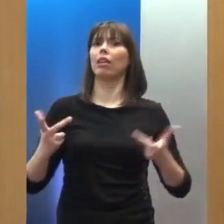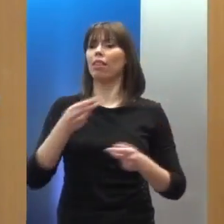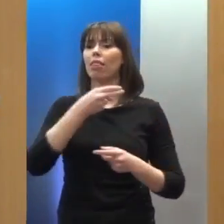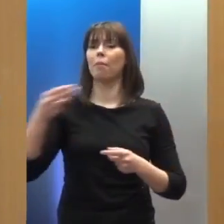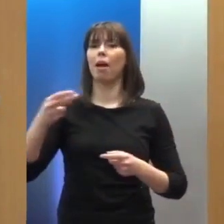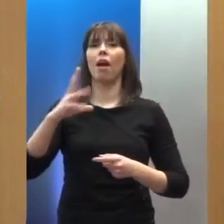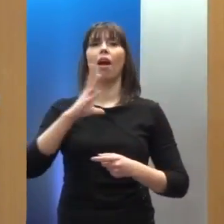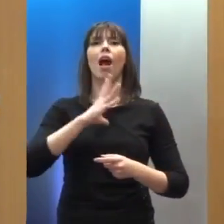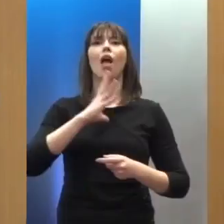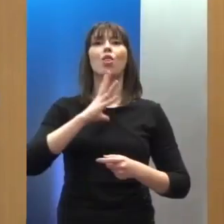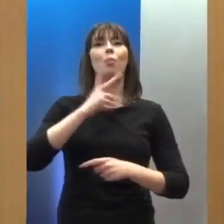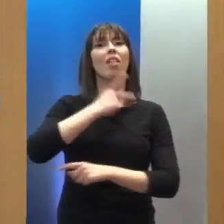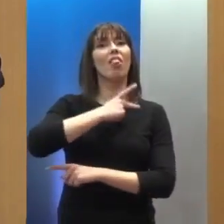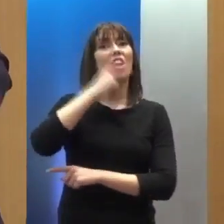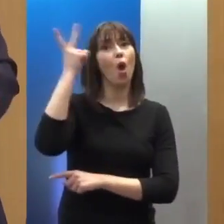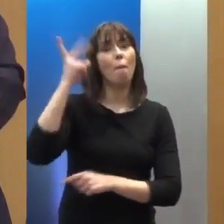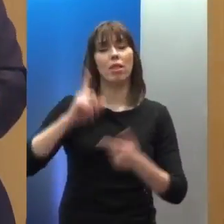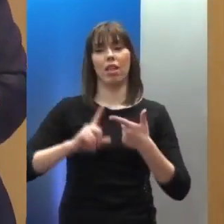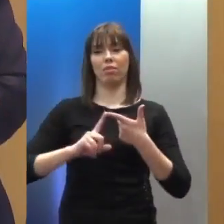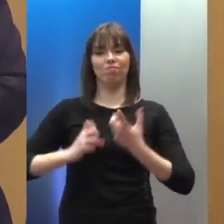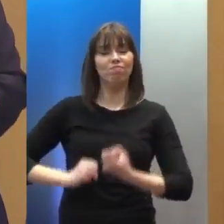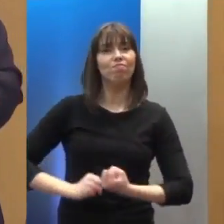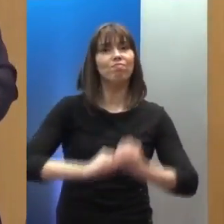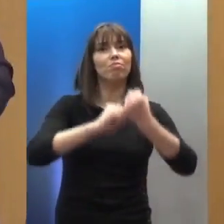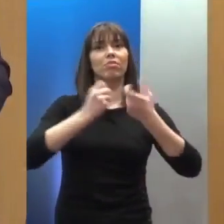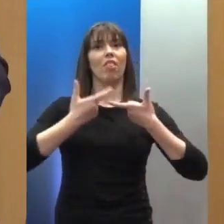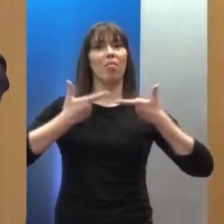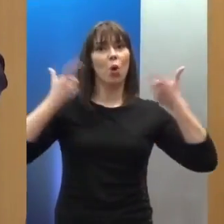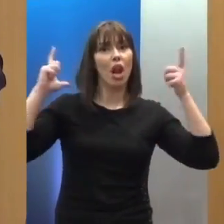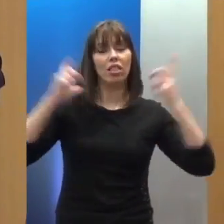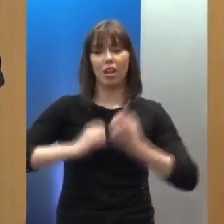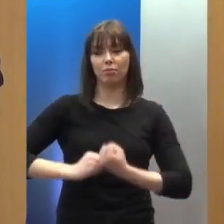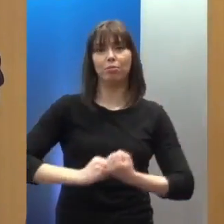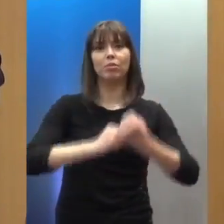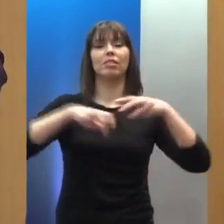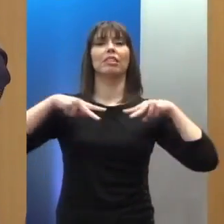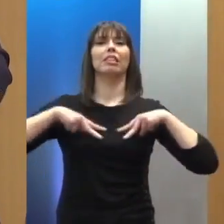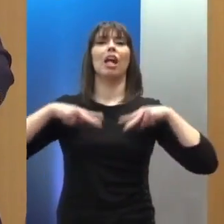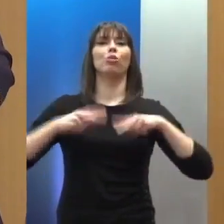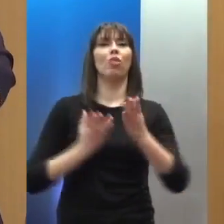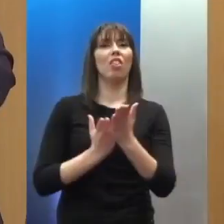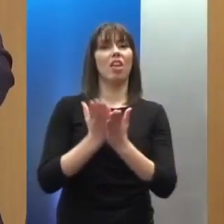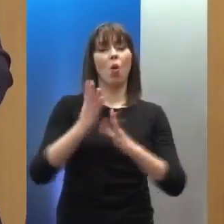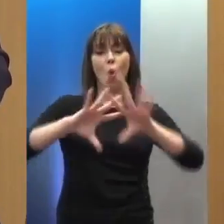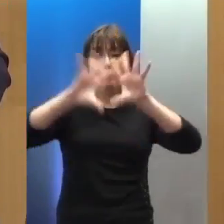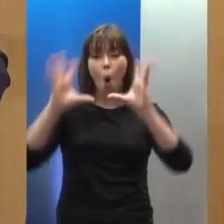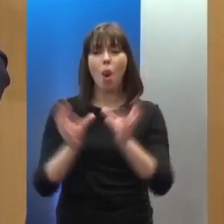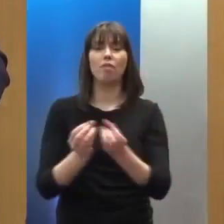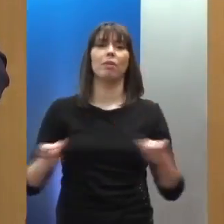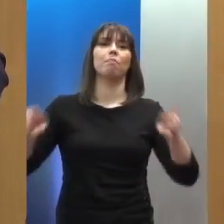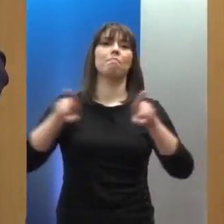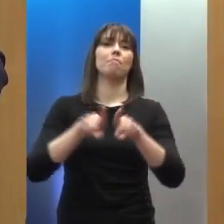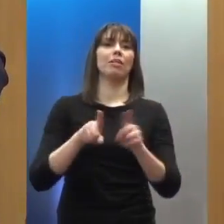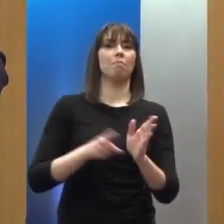οι προαγωγοί της δημοκρατίας και του κράτους δικαίου συνεπάρχουν, όπως μας είπε